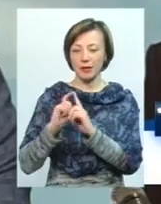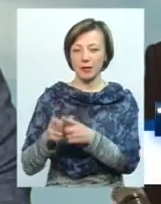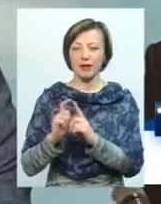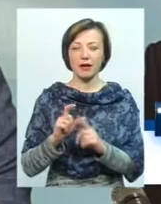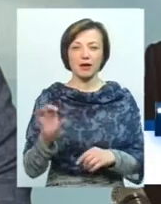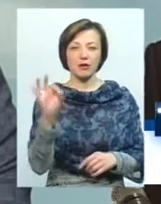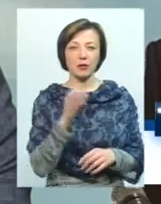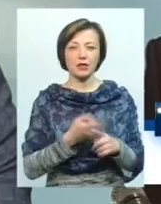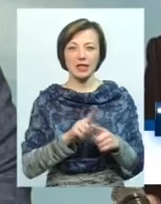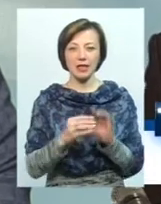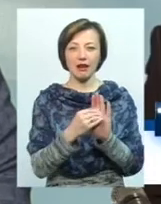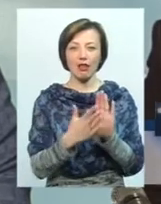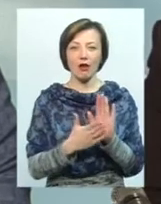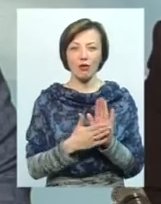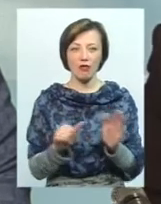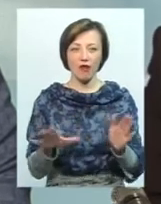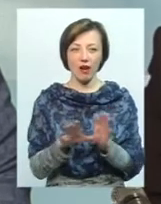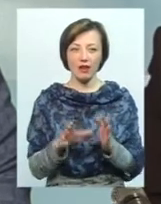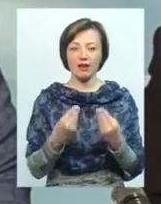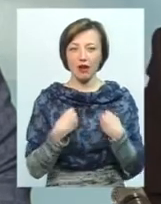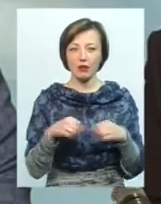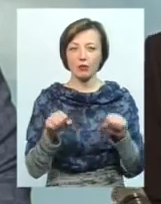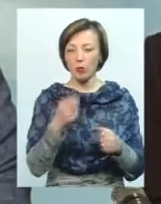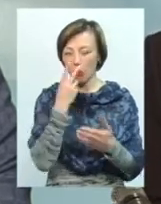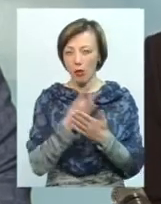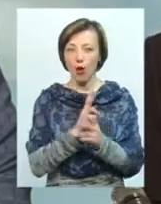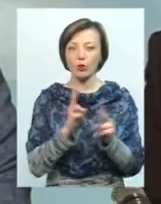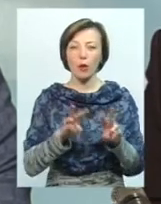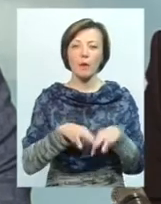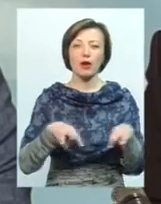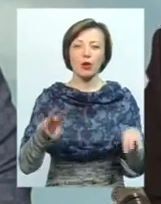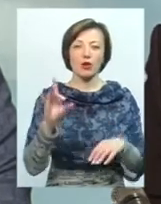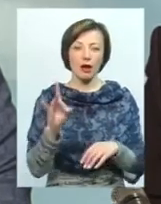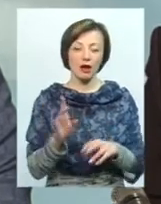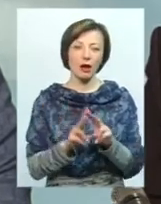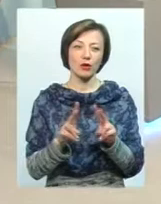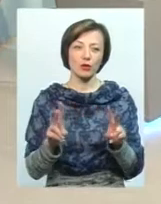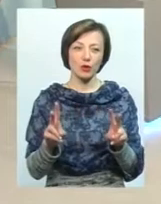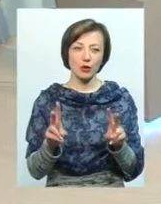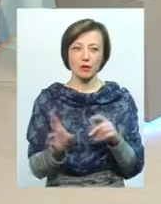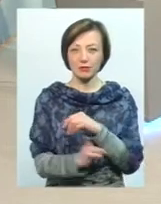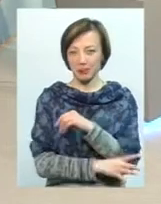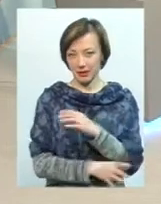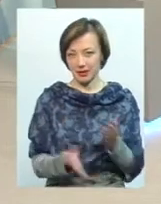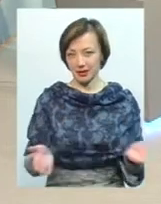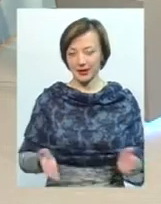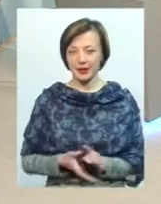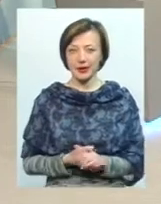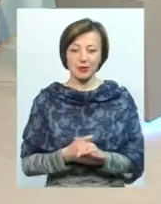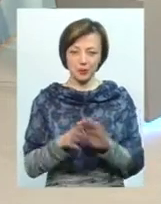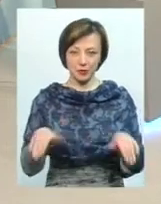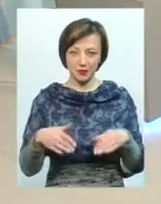оце декларування, воно якраз і дало нам можливість побачити, хто мільйонер, а хто бідний, без